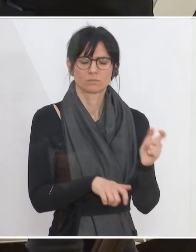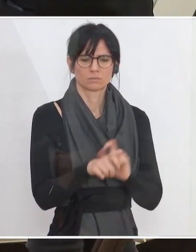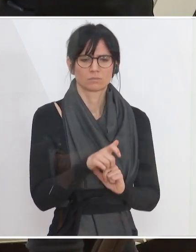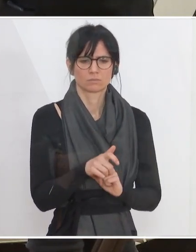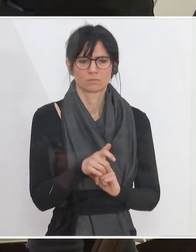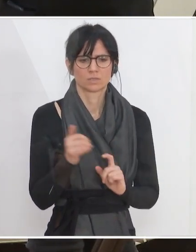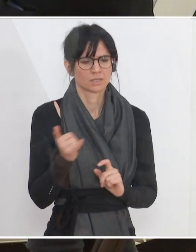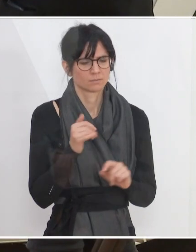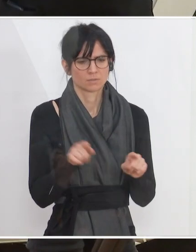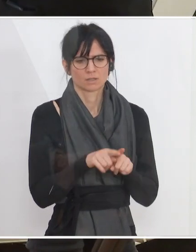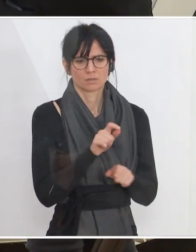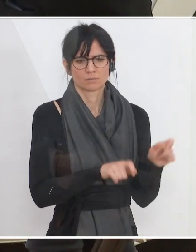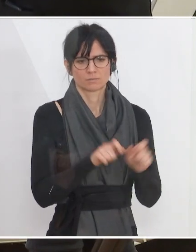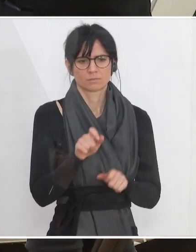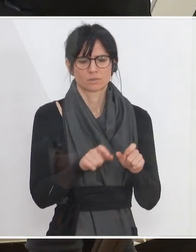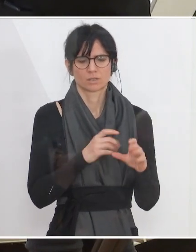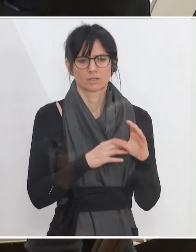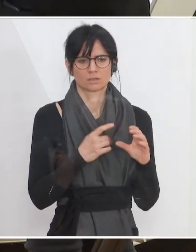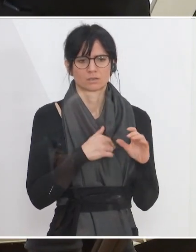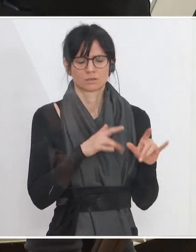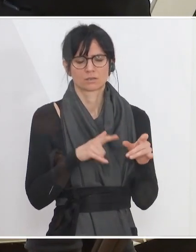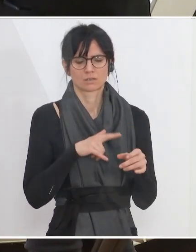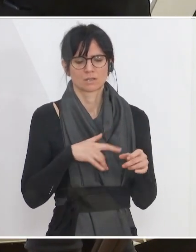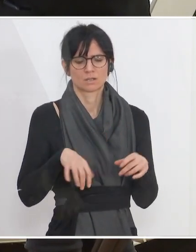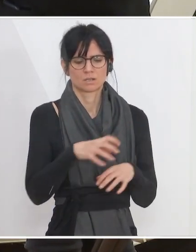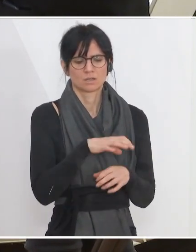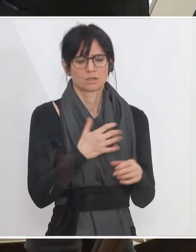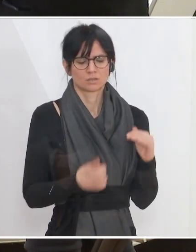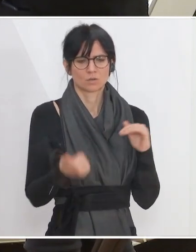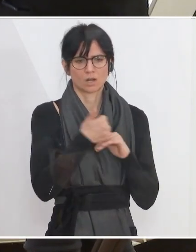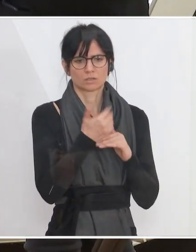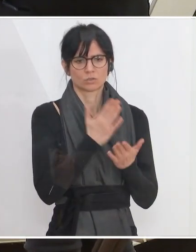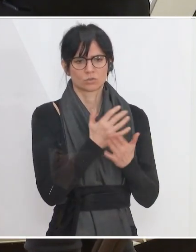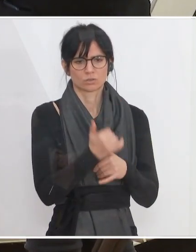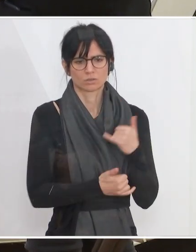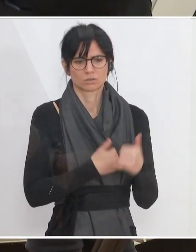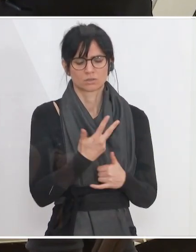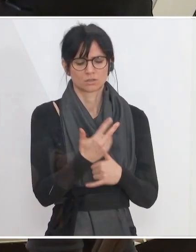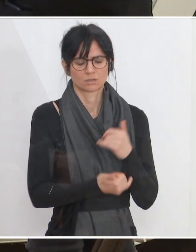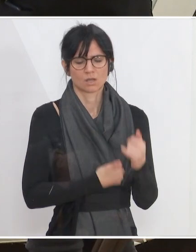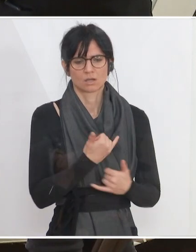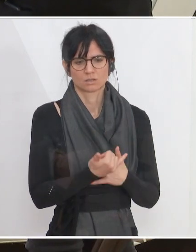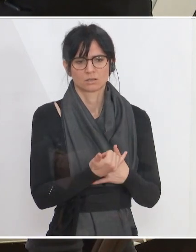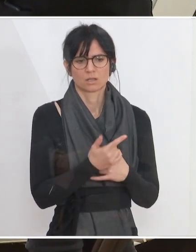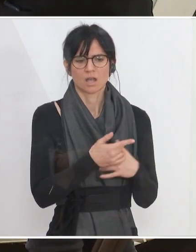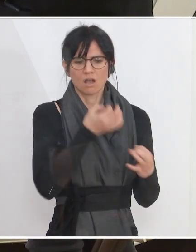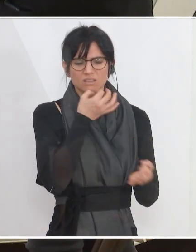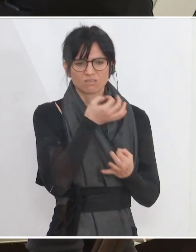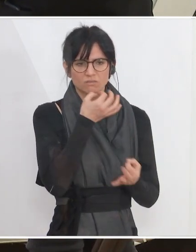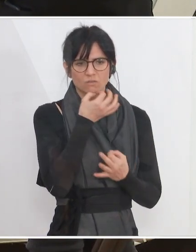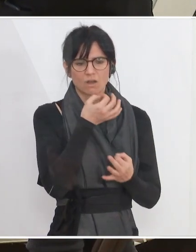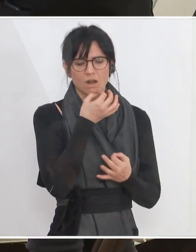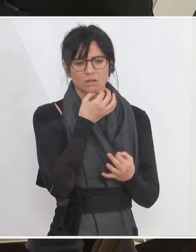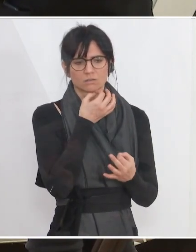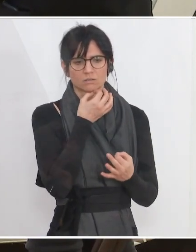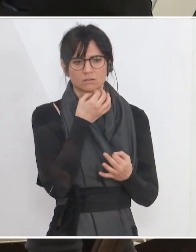Personen, sind die Ressortleiter. Wir stehen seit Jahren, seit drei Jahren, stellen wir Anfragen zu